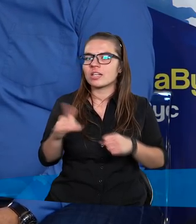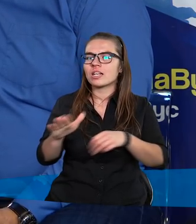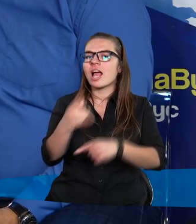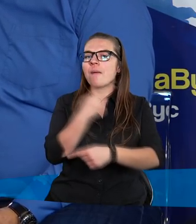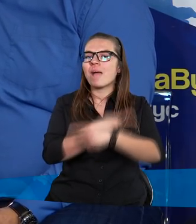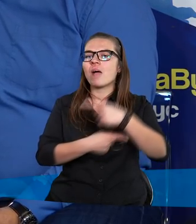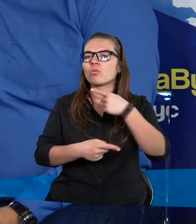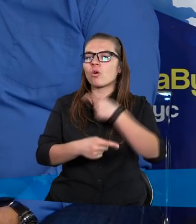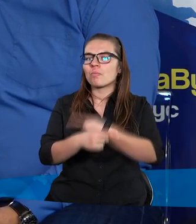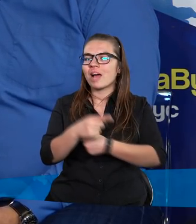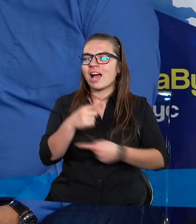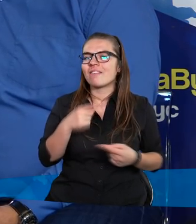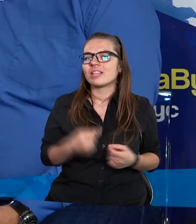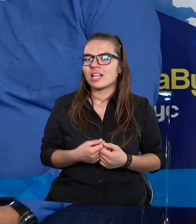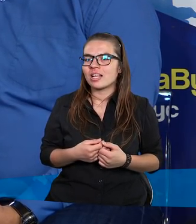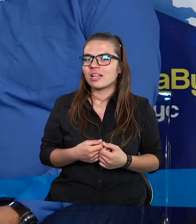niepełnosprawne.